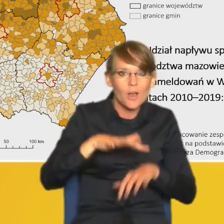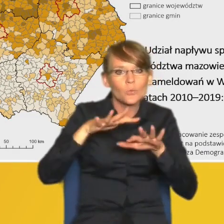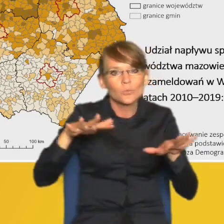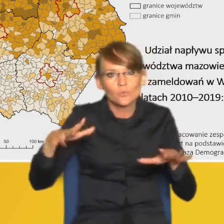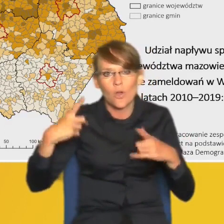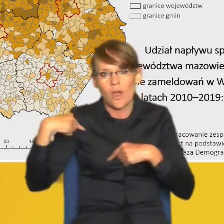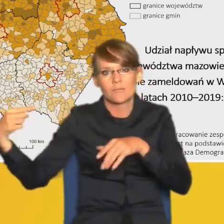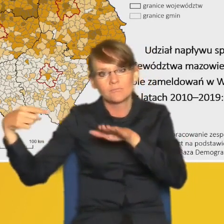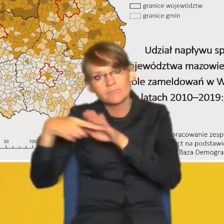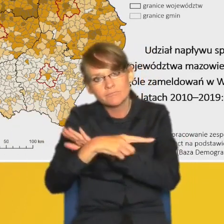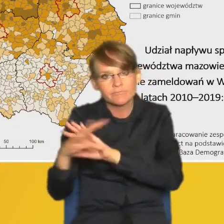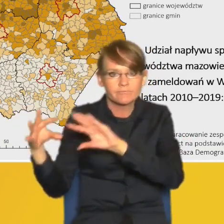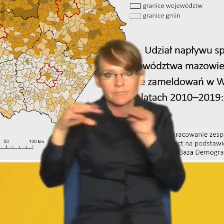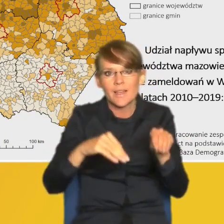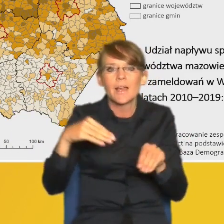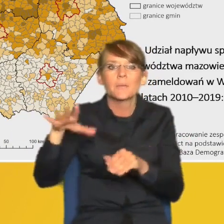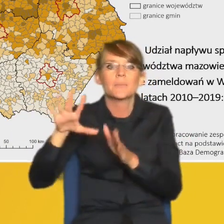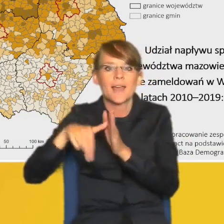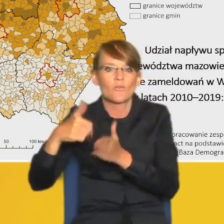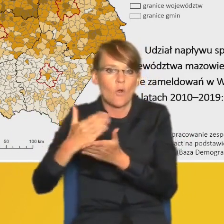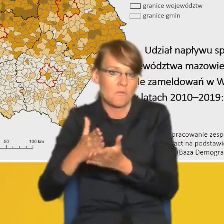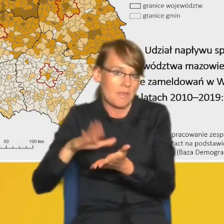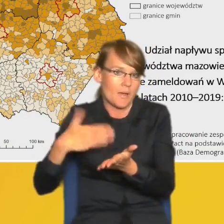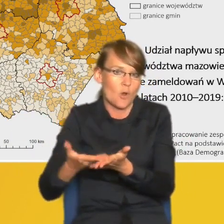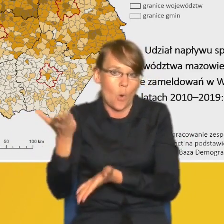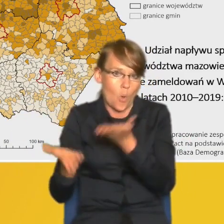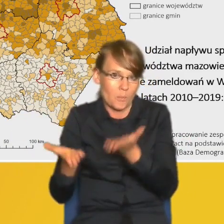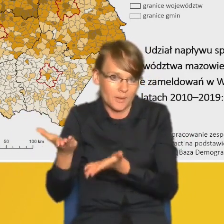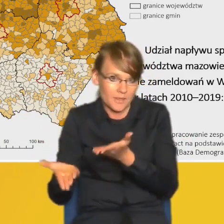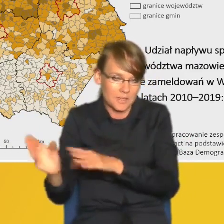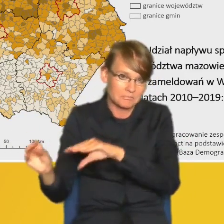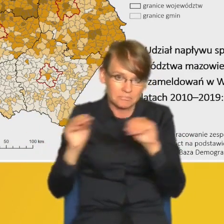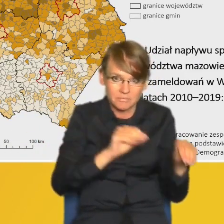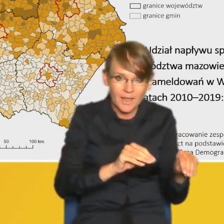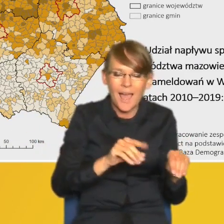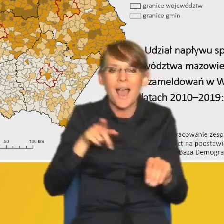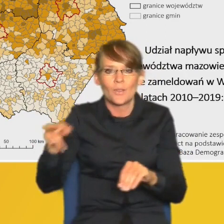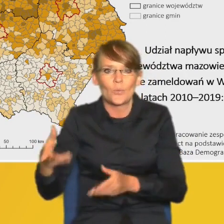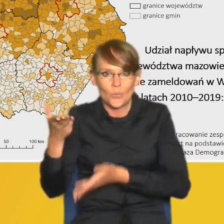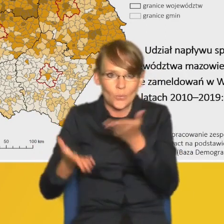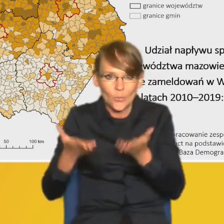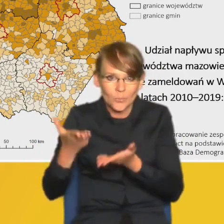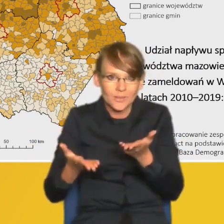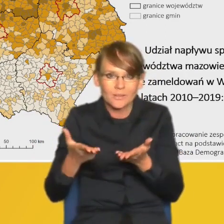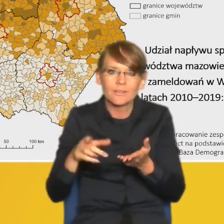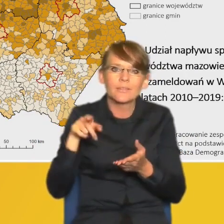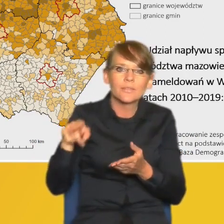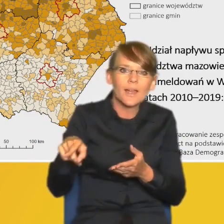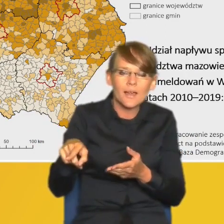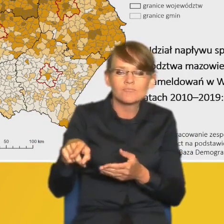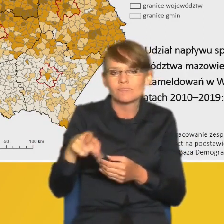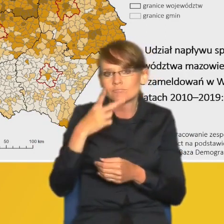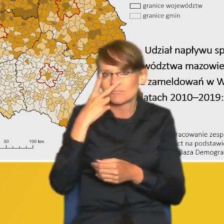z miast wojewódzkich, chociażby z Lublina, który jeśli chodzi właśnie o taką bezwzględną, nieprocentową skalę